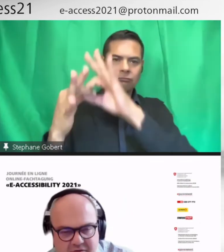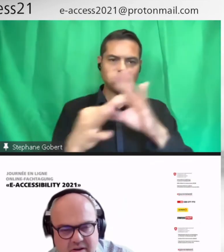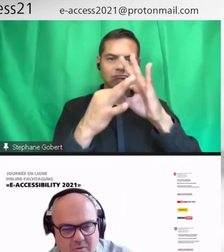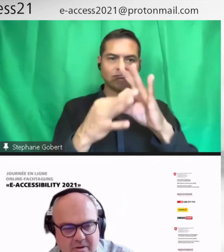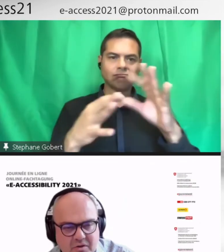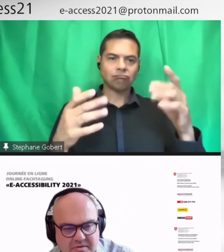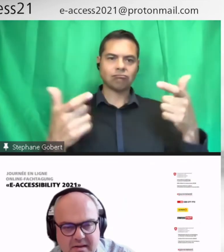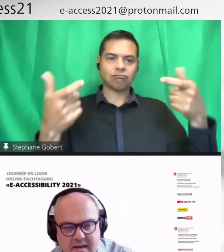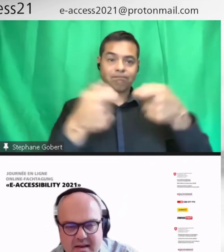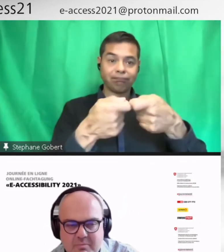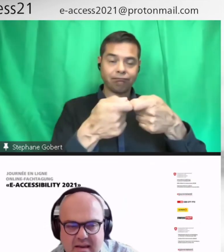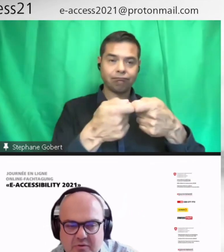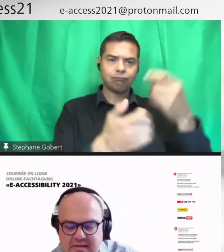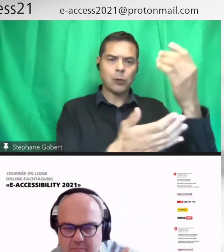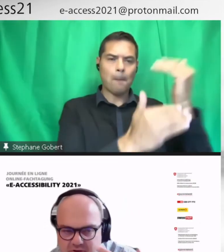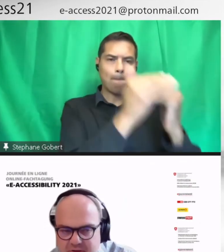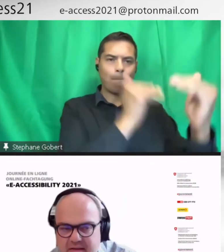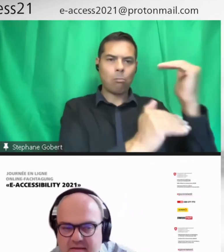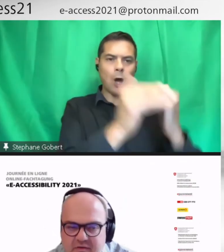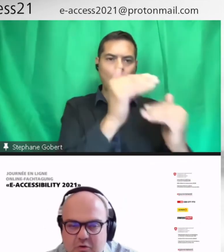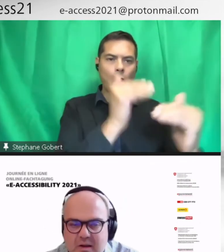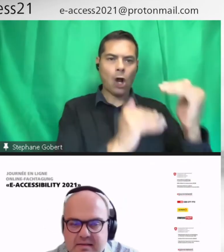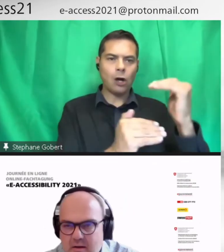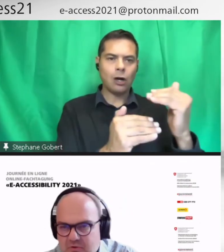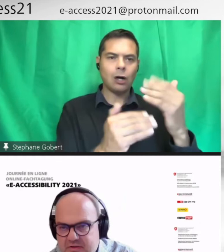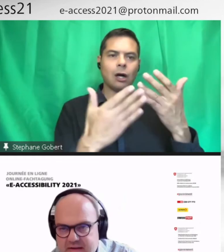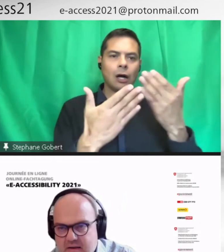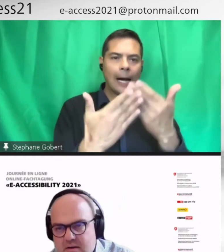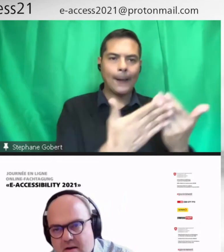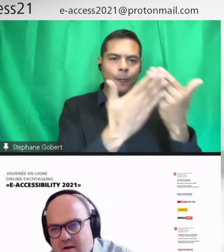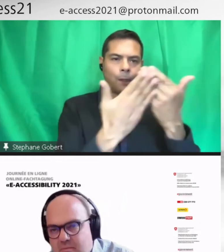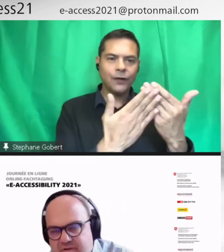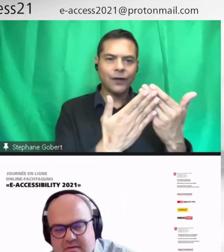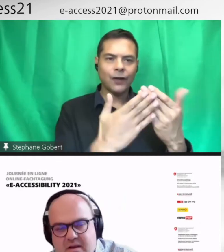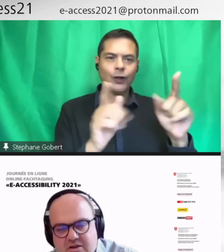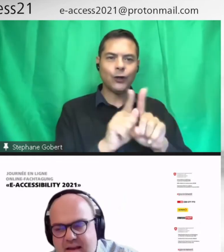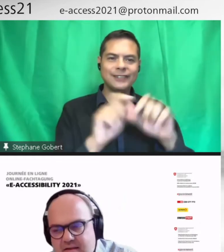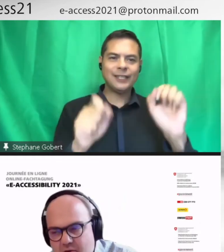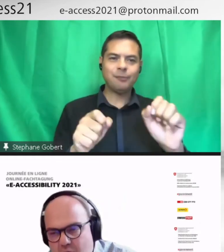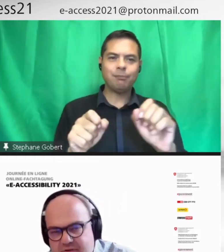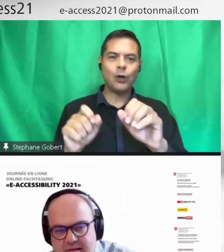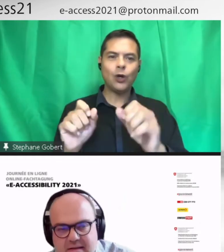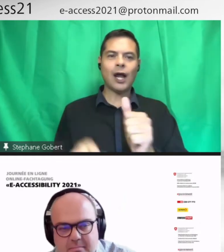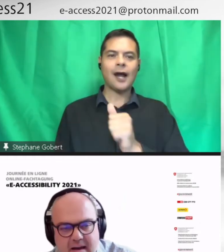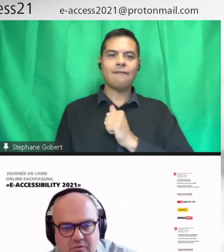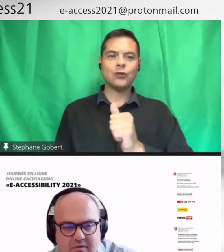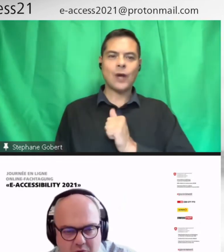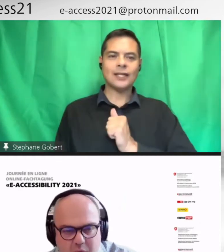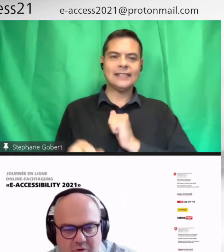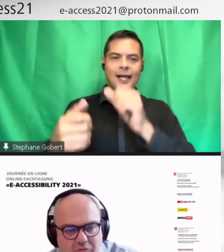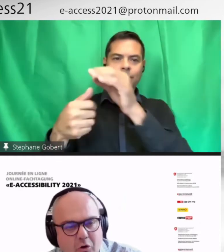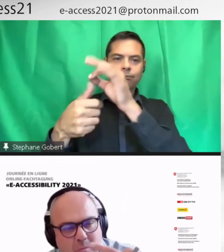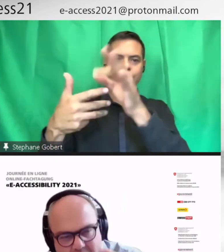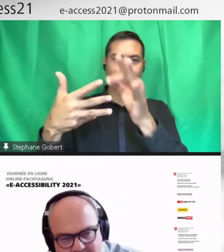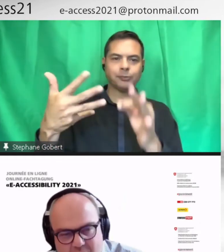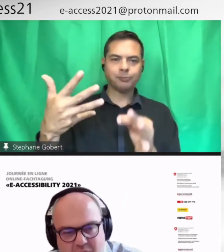sur les compétences. Et puis, il y aussi cette possibilité d'individualiser l'apprentissage. Ce qui est génial, ils ont pensé dès le départ, donc c'est bon, des produits nouveaux,